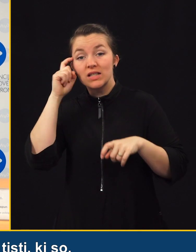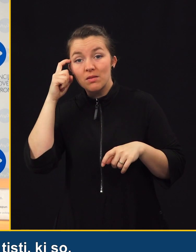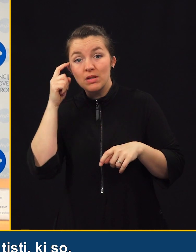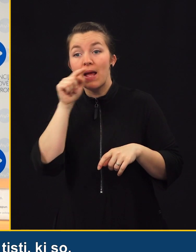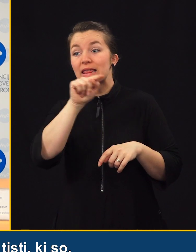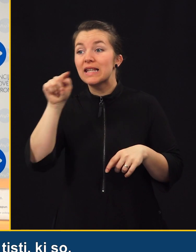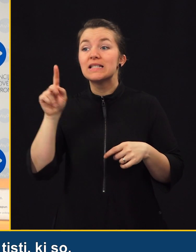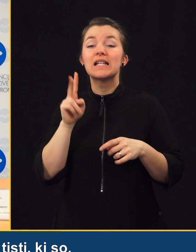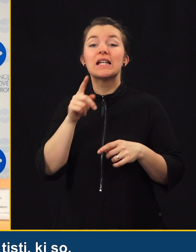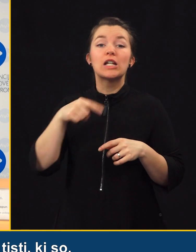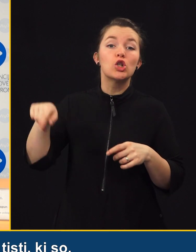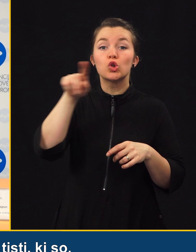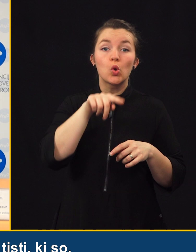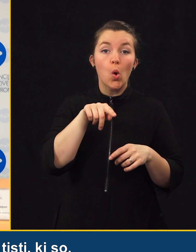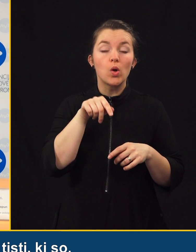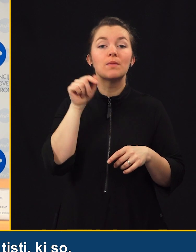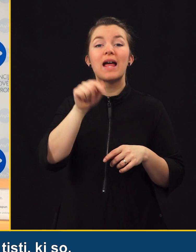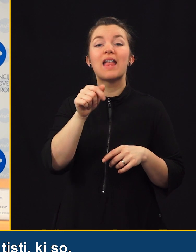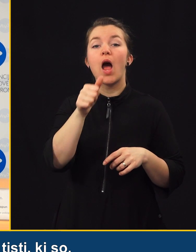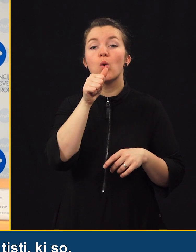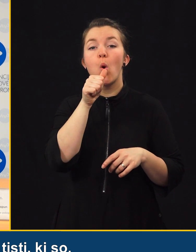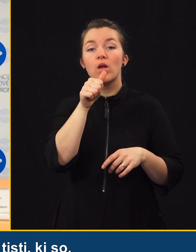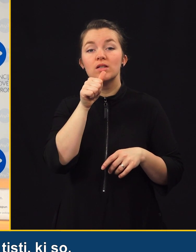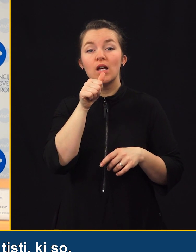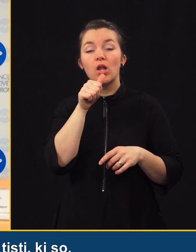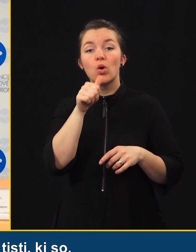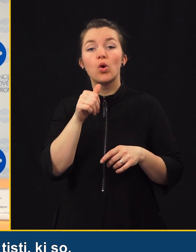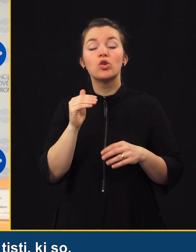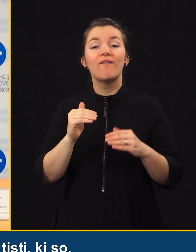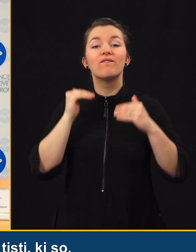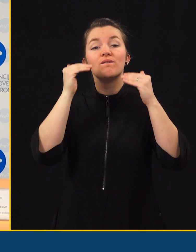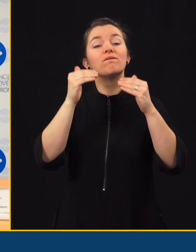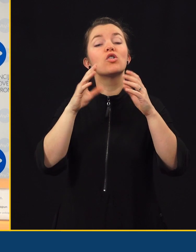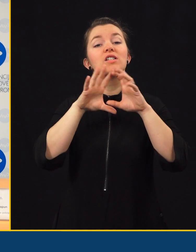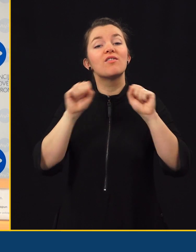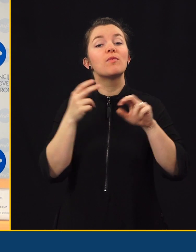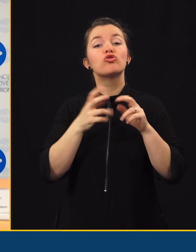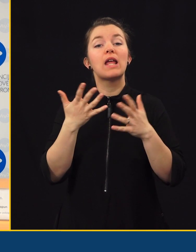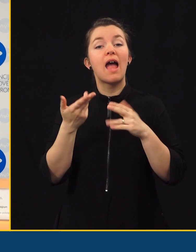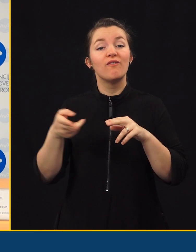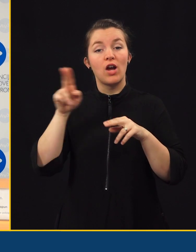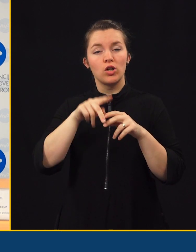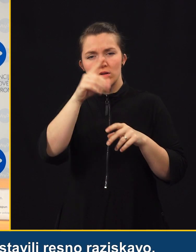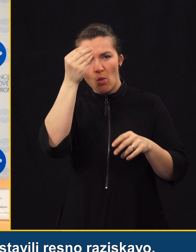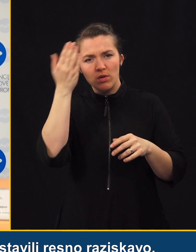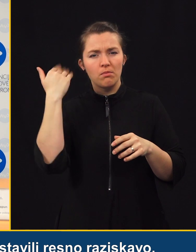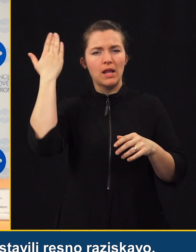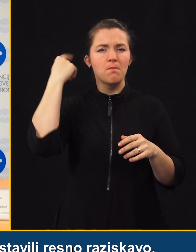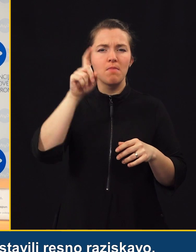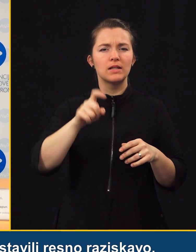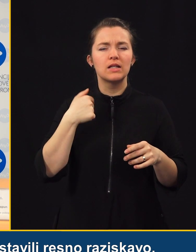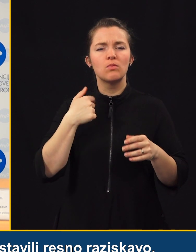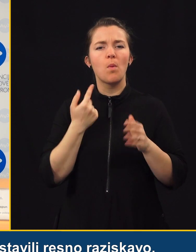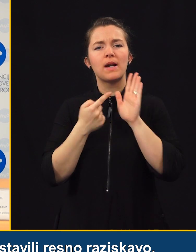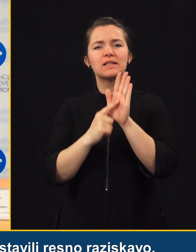skrbi, pa tisti, ki so, se pa ta alkoholiziranost višja iz leta v leta, še nekaj več. Vi se spomnite, da smo mi pred meseci